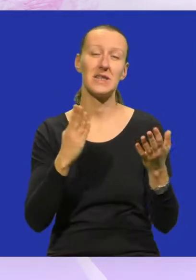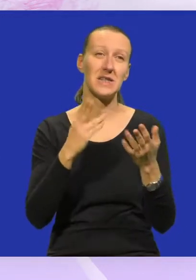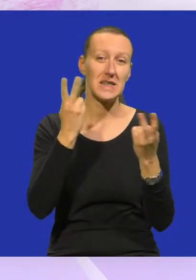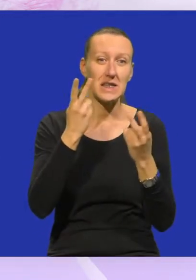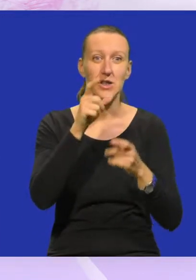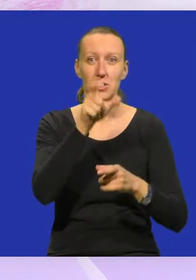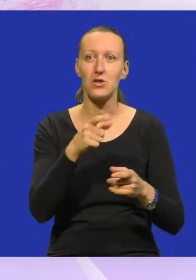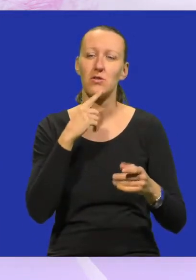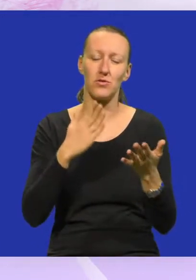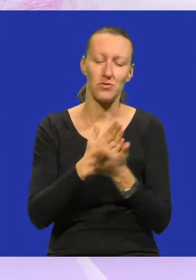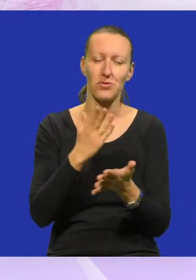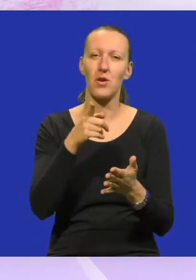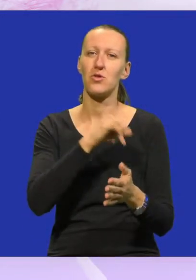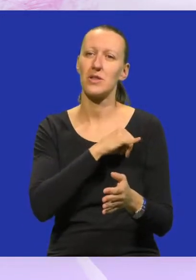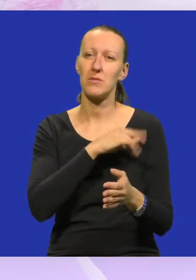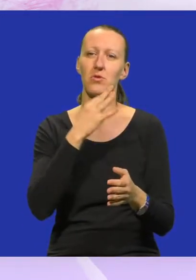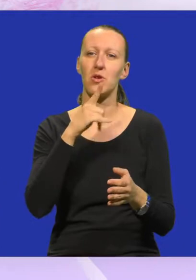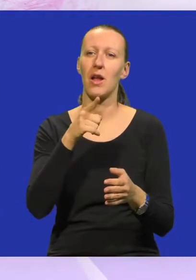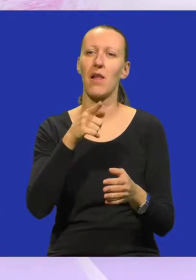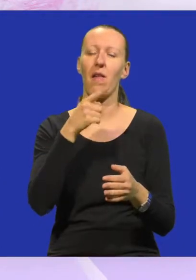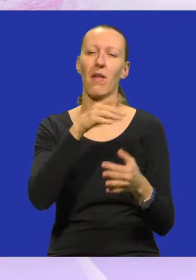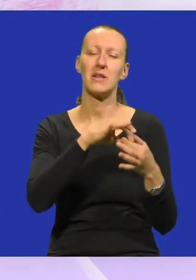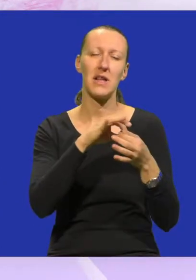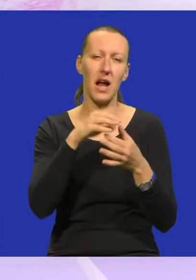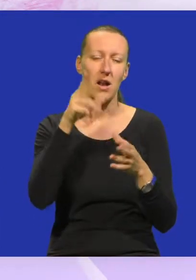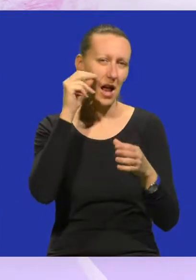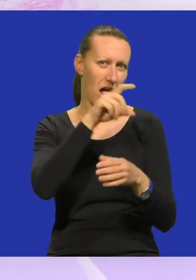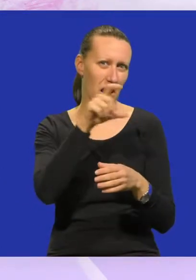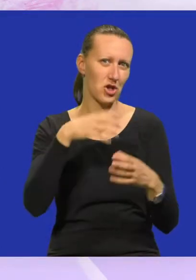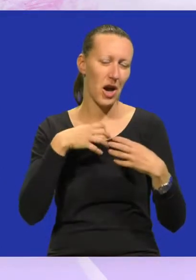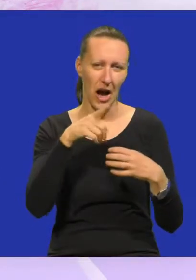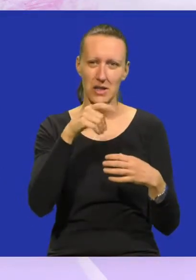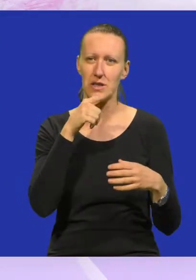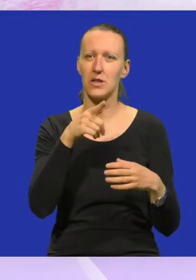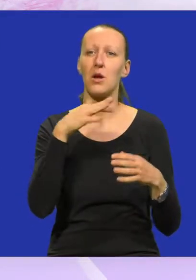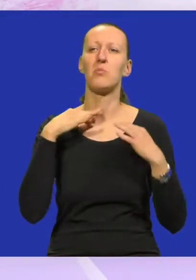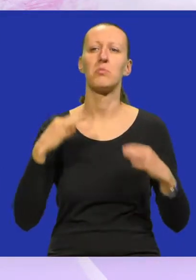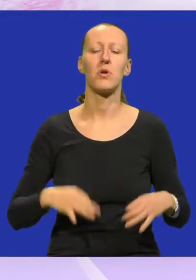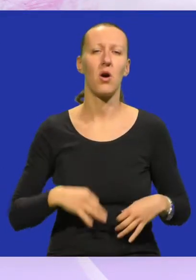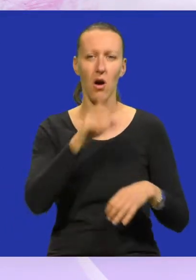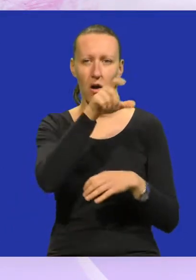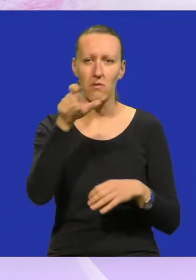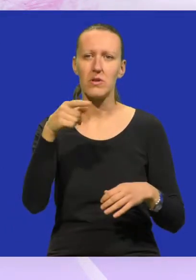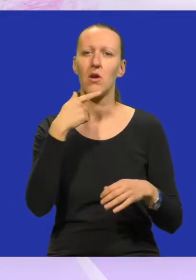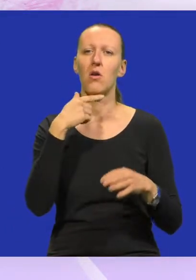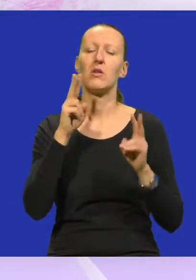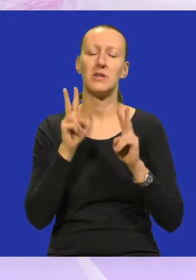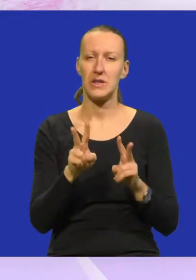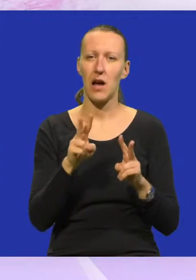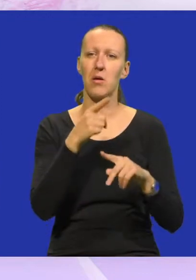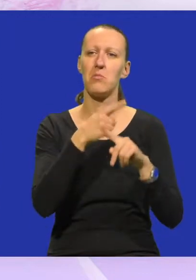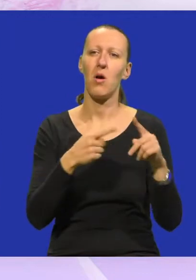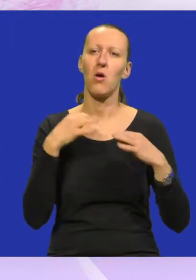slučajna. Isto toko ono što je zanimljivo, je što je podalje one standardnoj formuli Teatra Naranča, u predstavi su profesionalci i amateri koji su zapravo